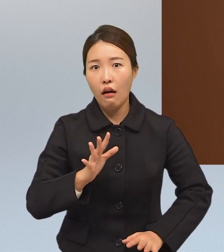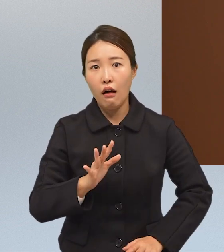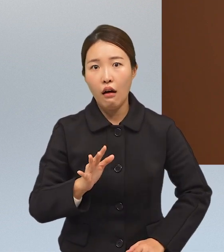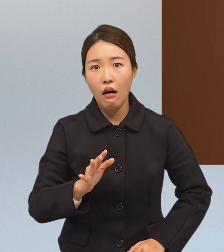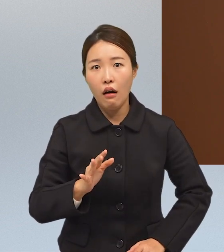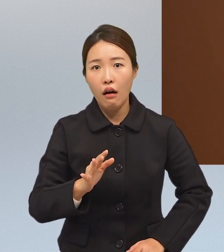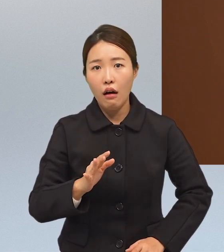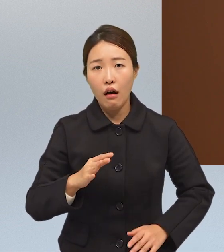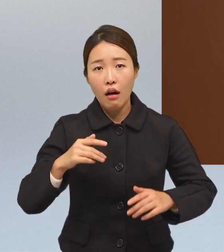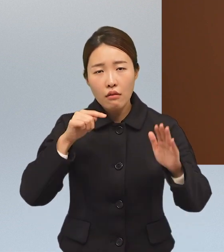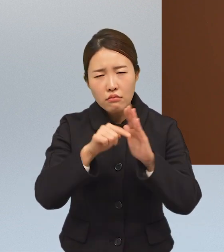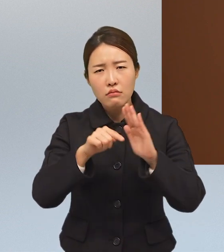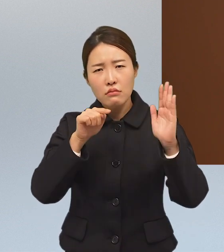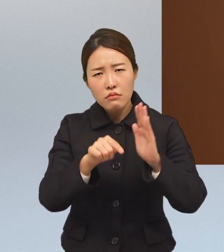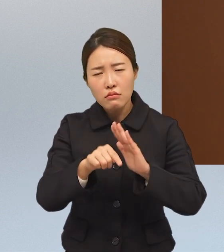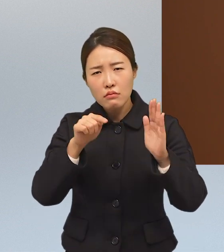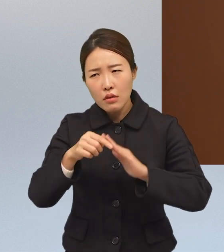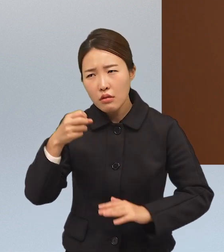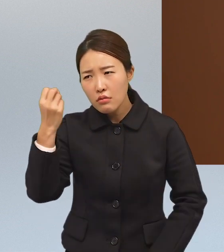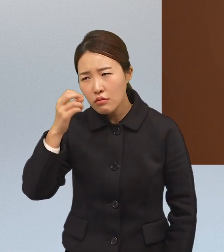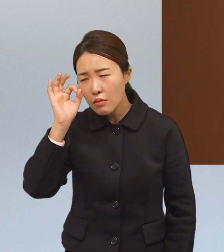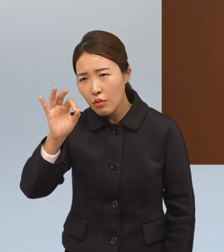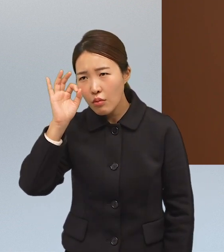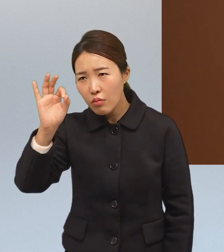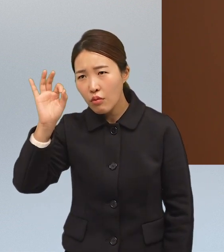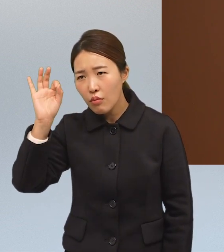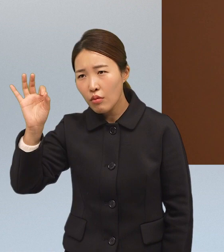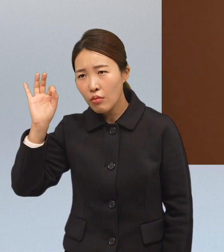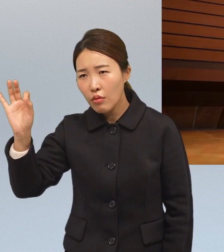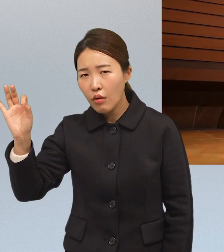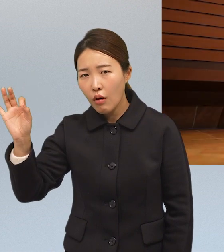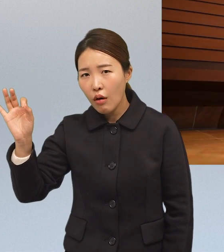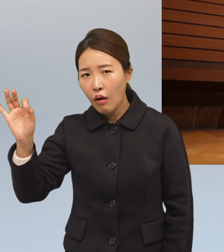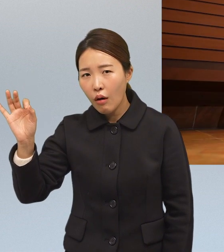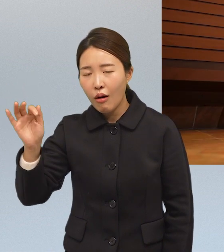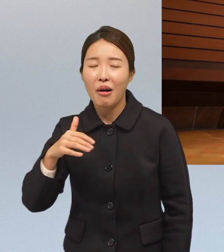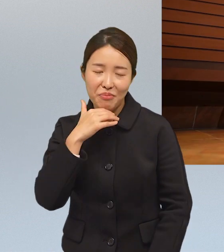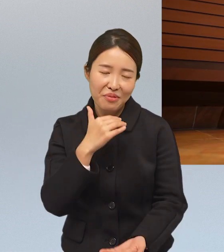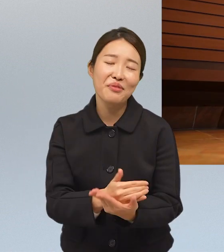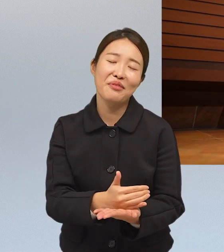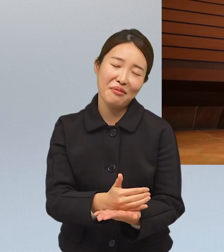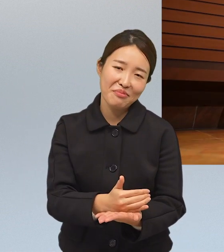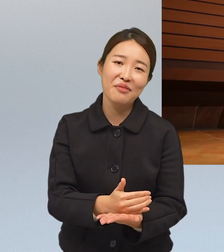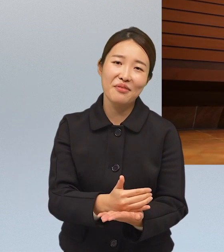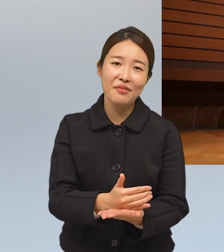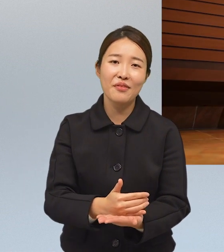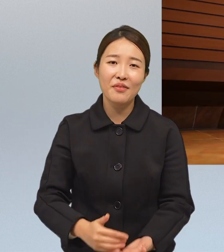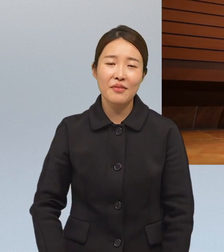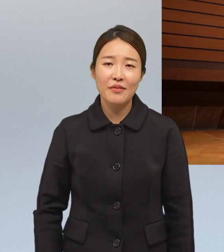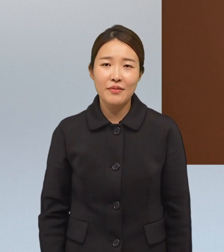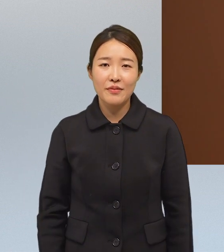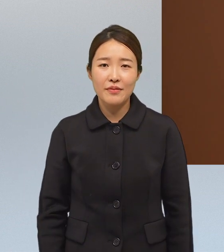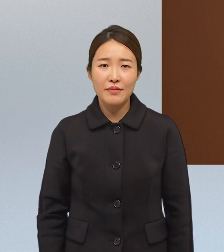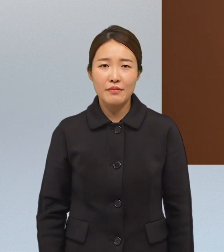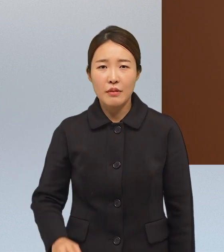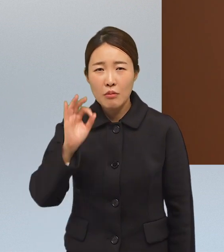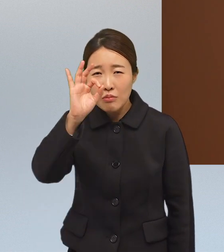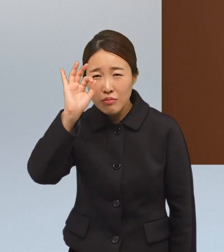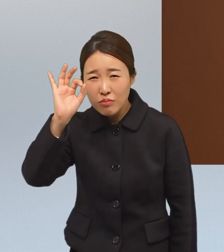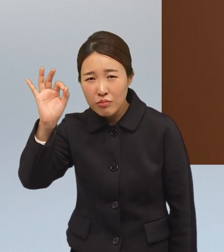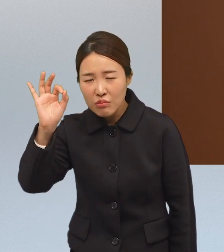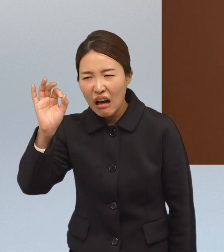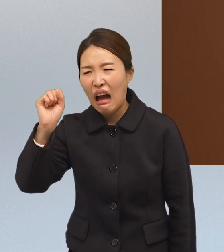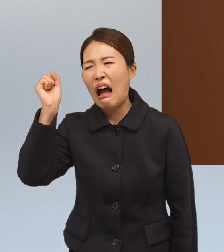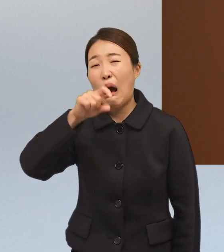놀랐었고 계속 가면서 자주 보니까 그래도 감동해요 자주 보니까